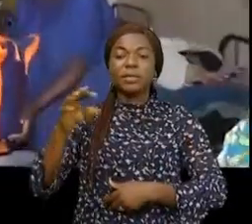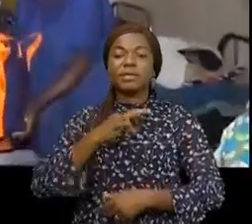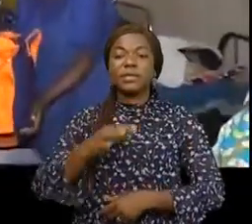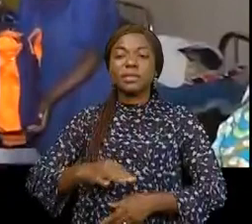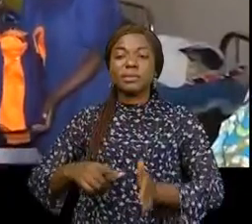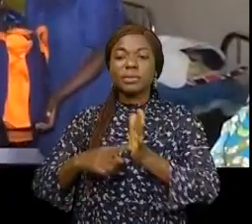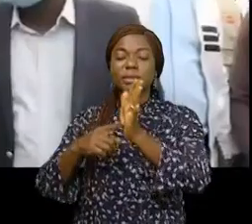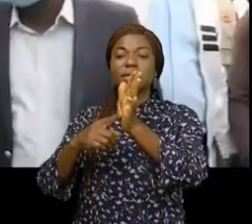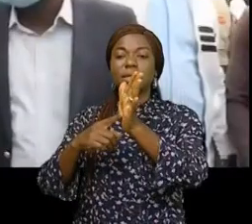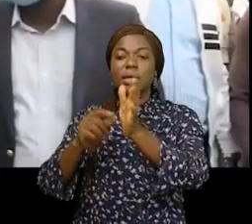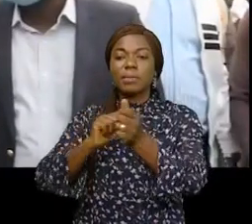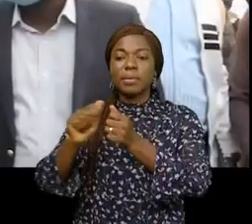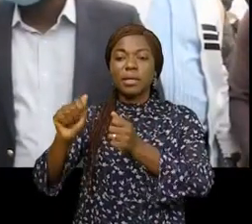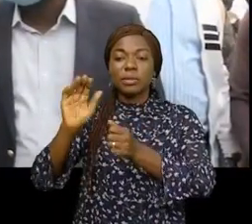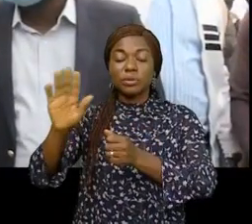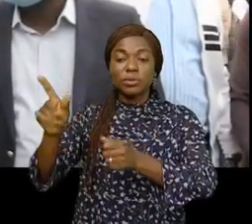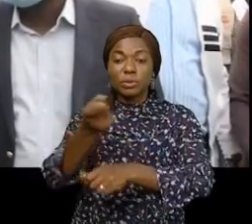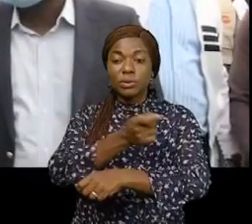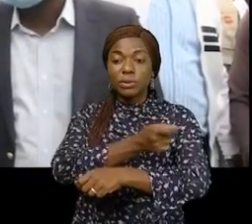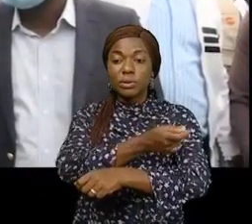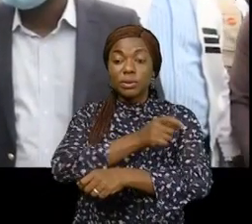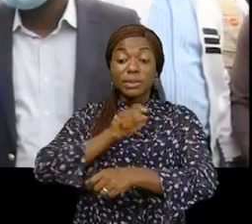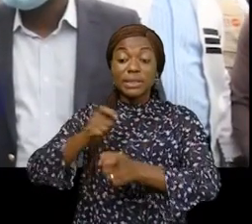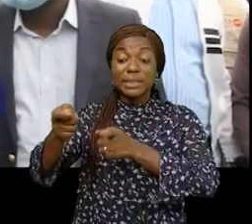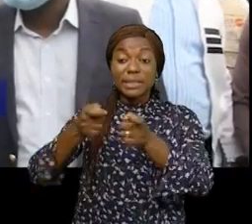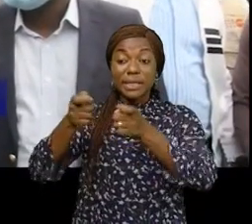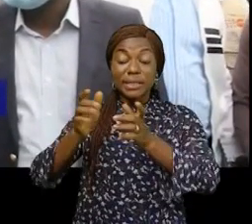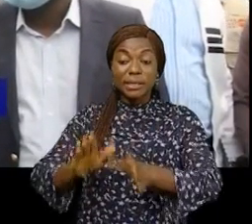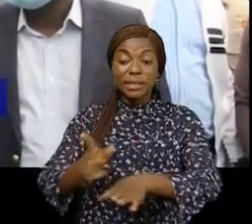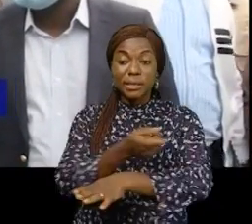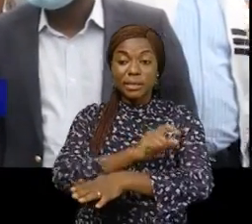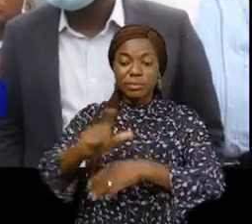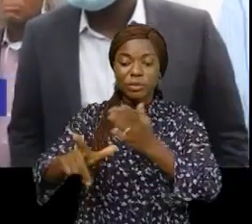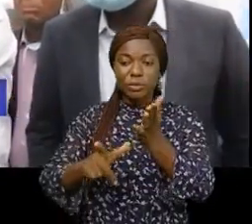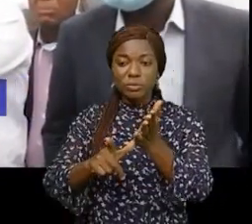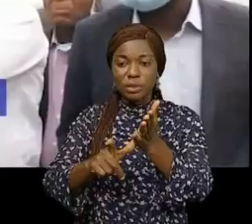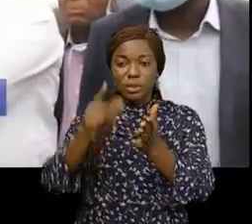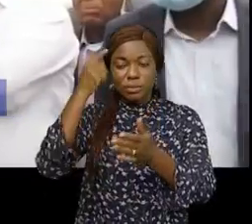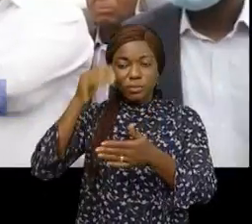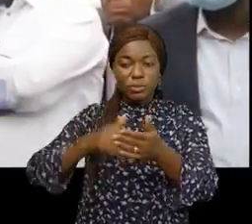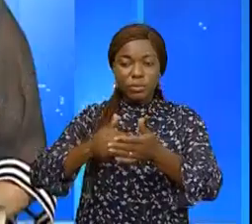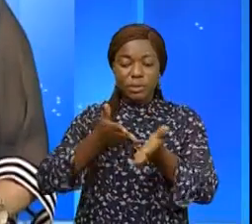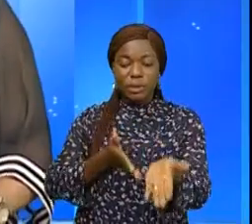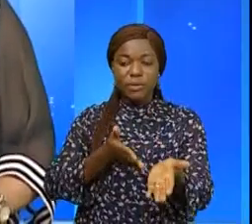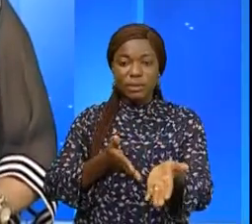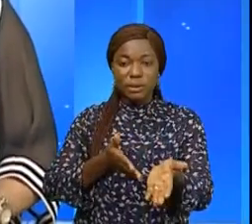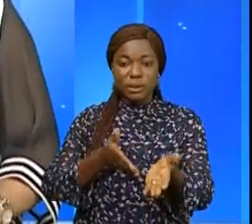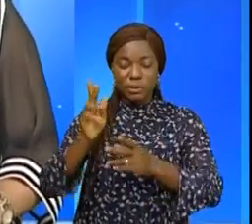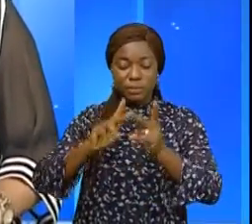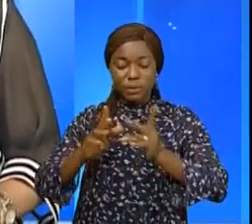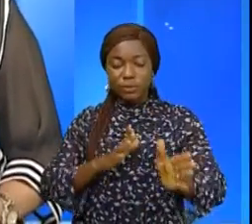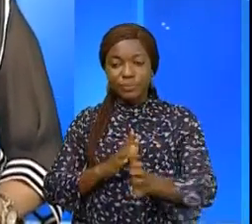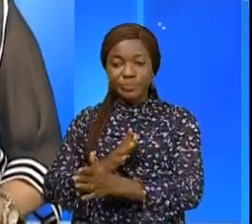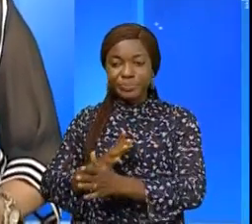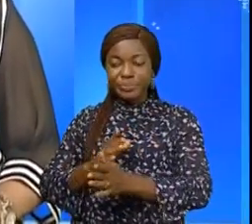représenté par son directeur de cabinet adjoint, afin de se rapprocher davantage des victimes. Le ministre de